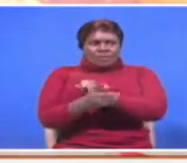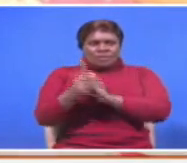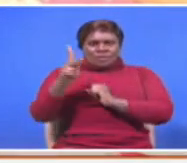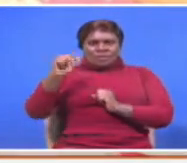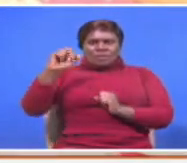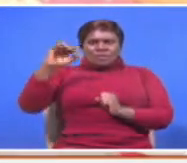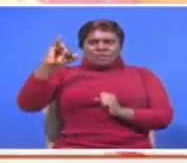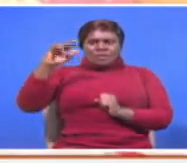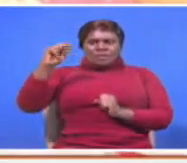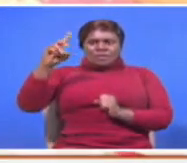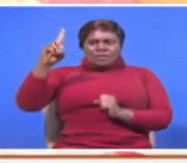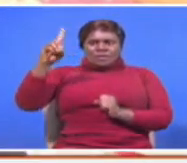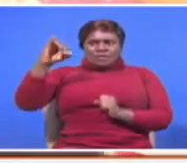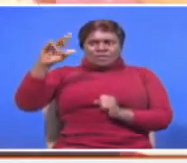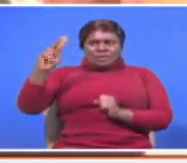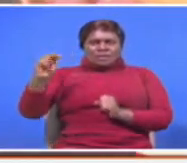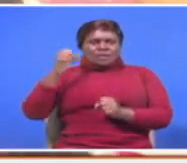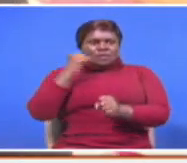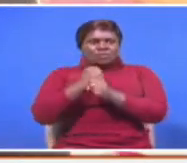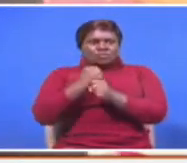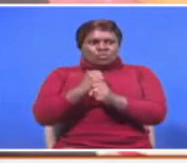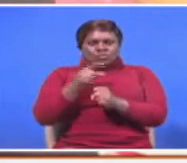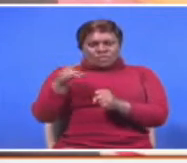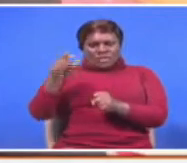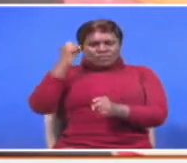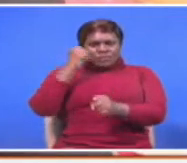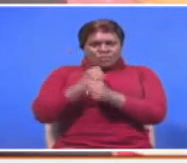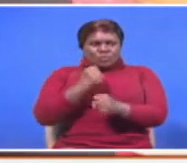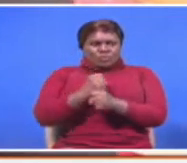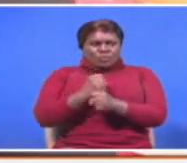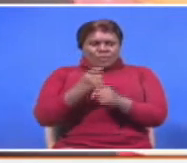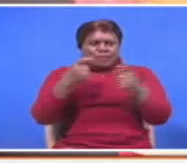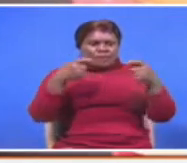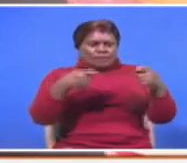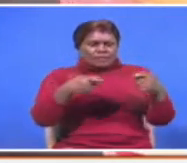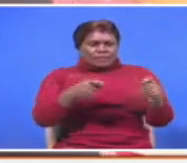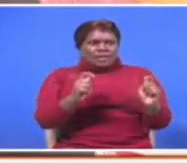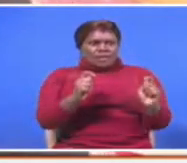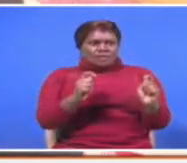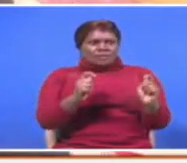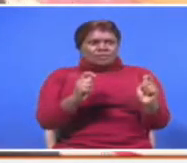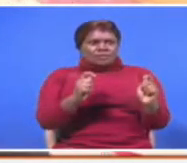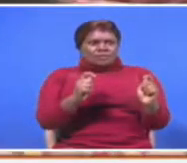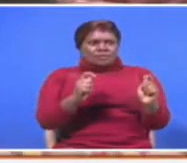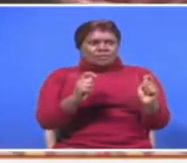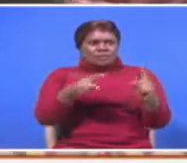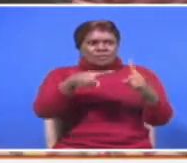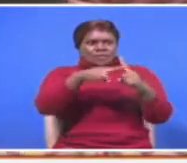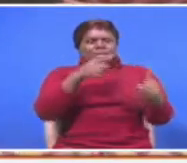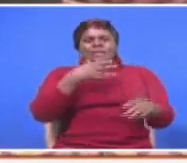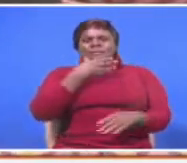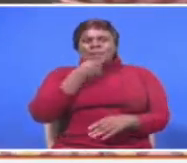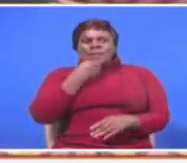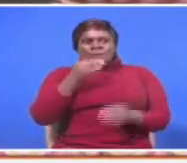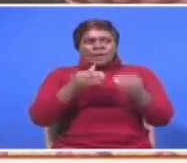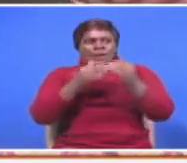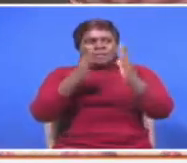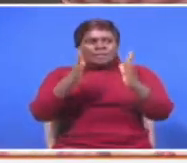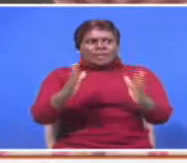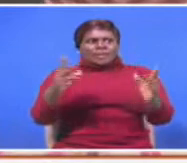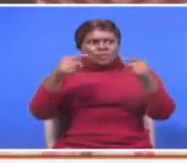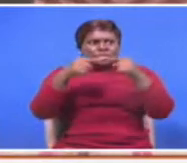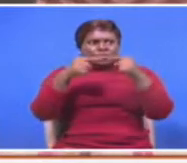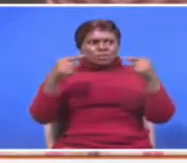to do what he did, trying to kill Baba. Aitha, viongozi hawa